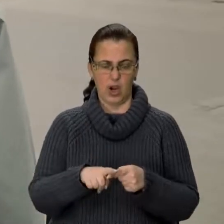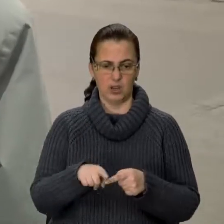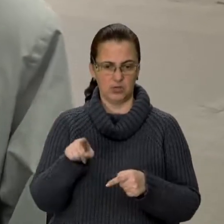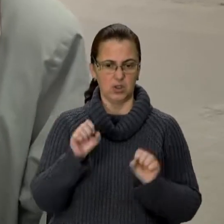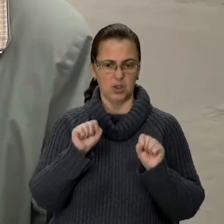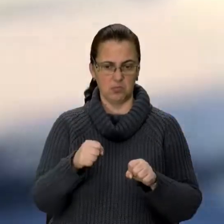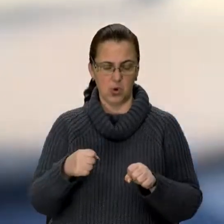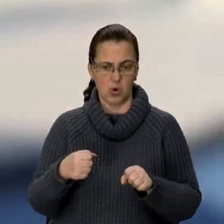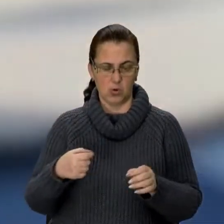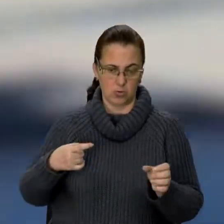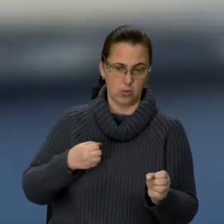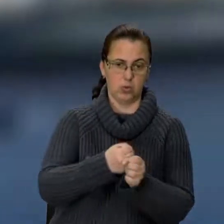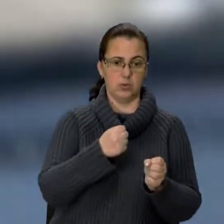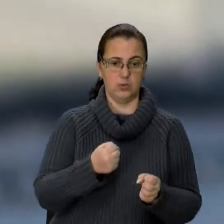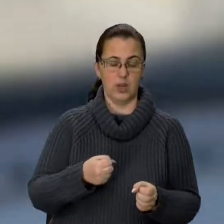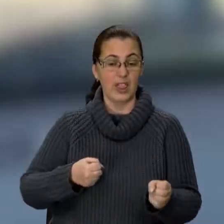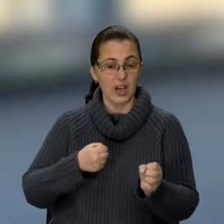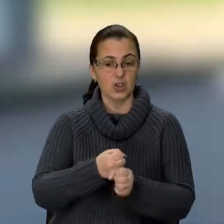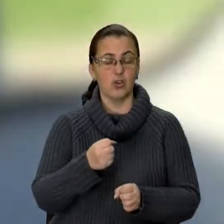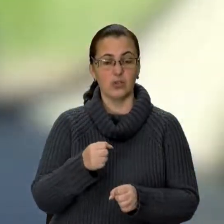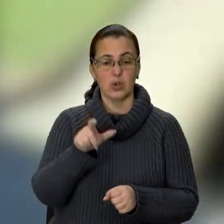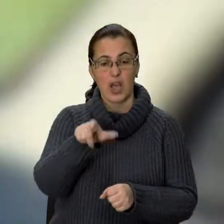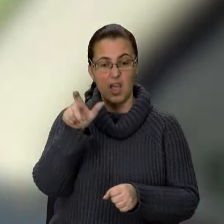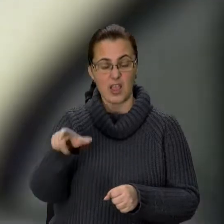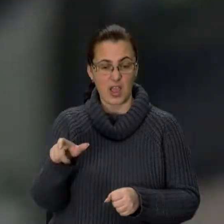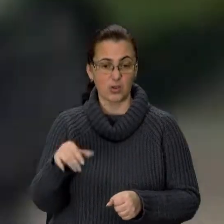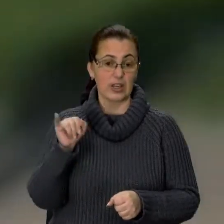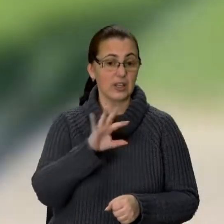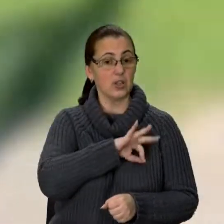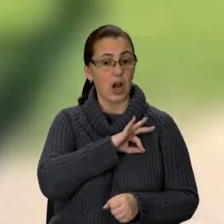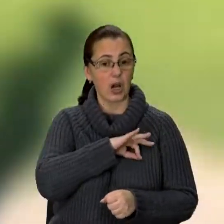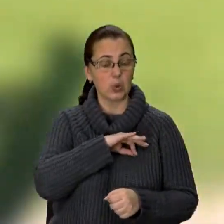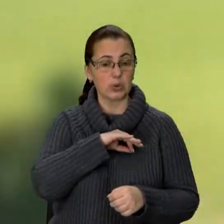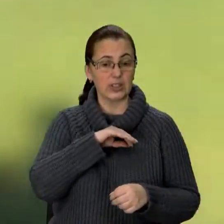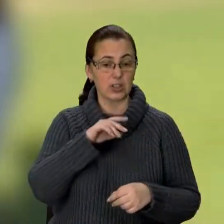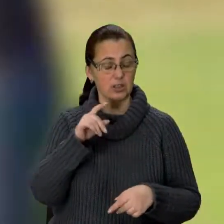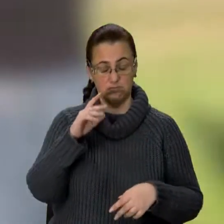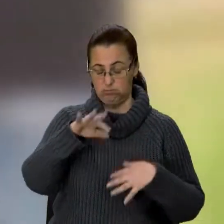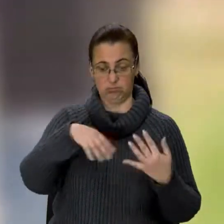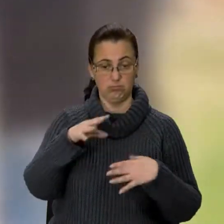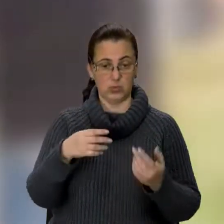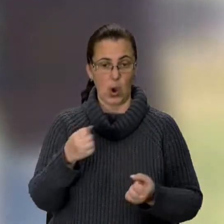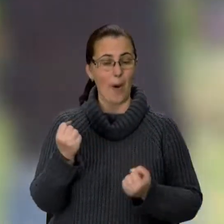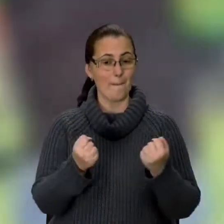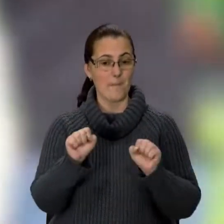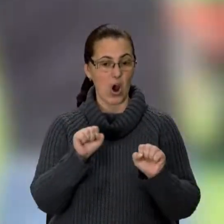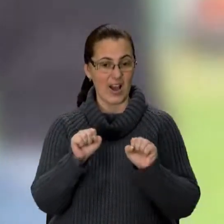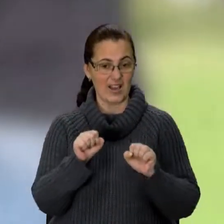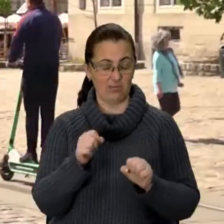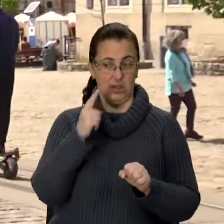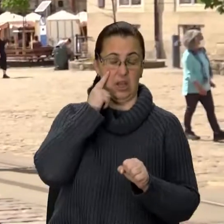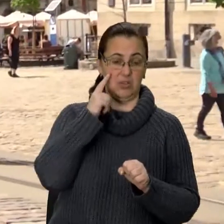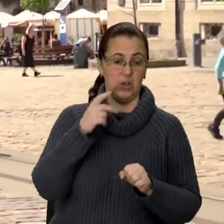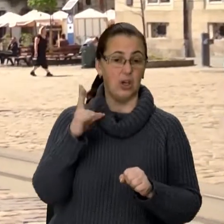можуть не їхати. Наштовхуються і на пішоходів, і на юридичну колізію. Бо ж кермани чи самокатів добре помітні на дорогах, але